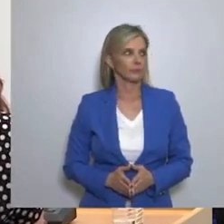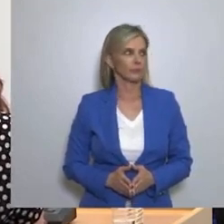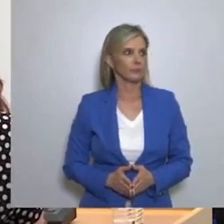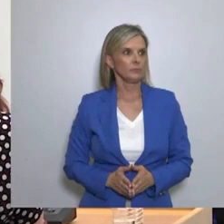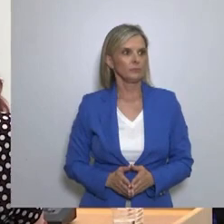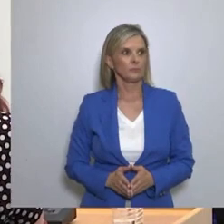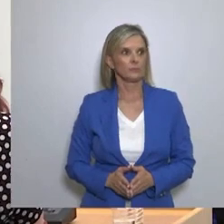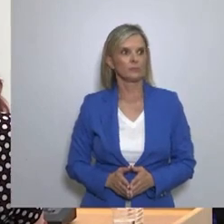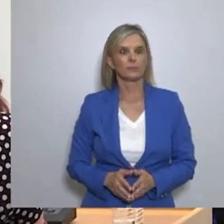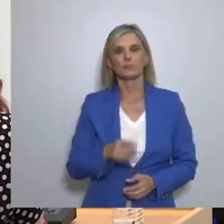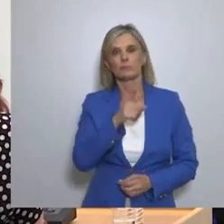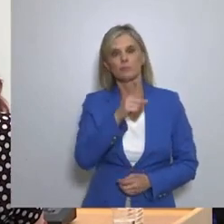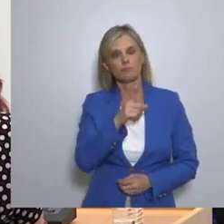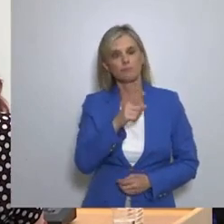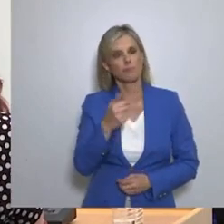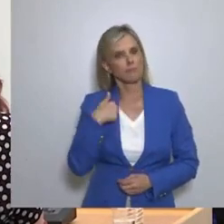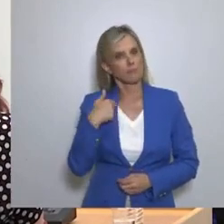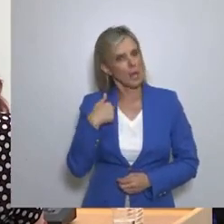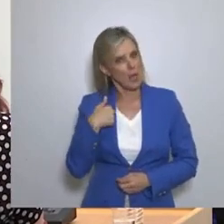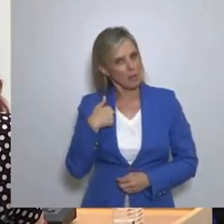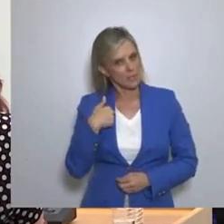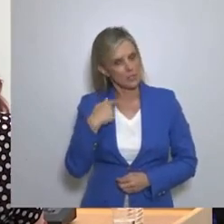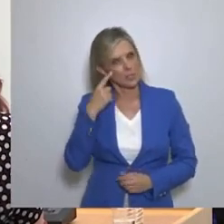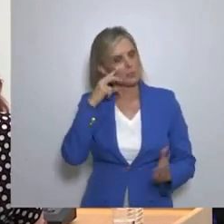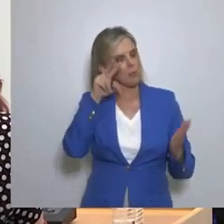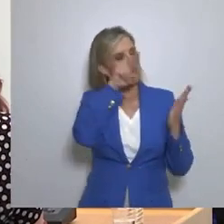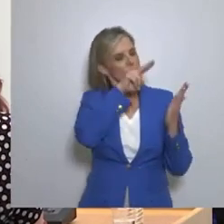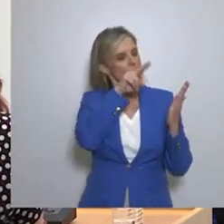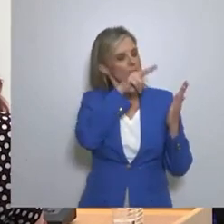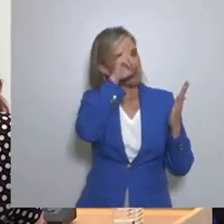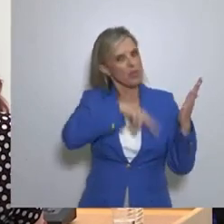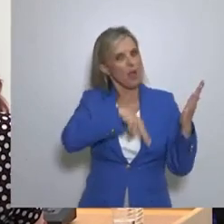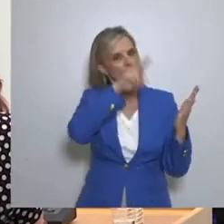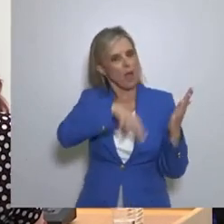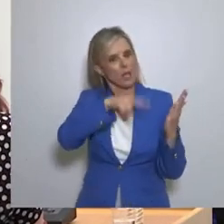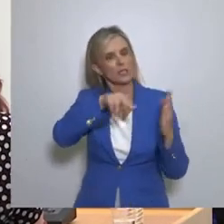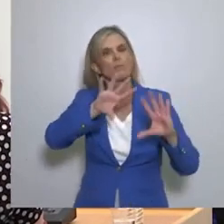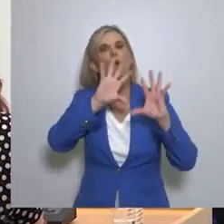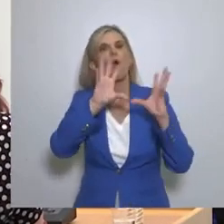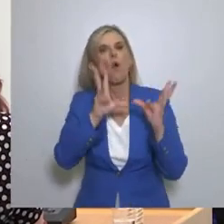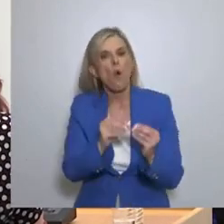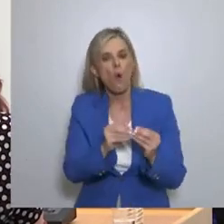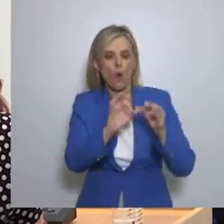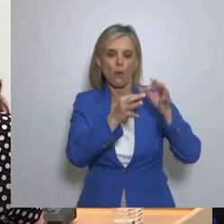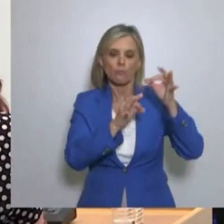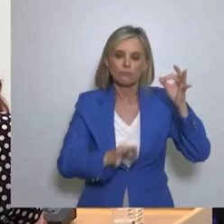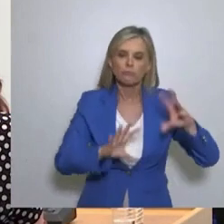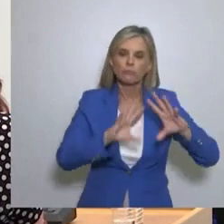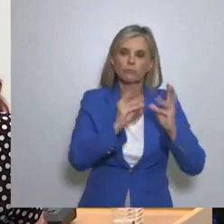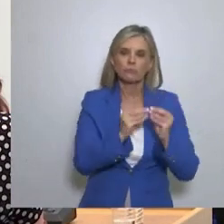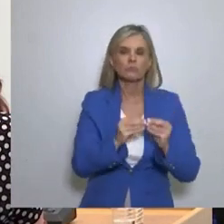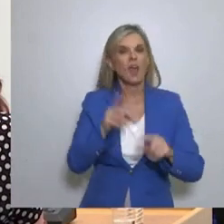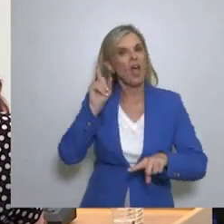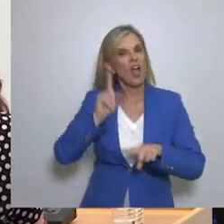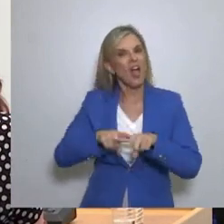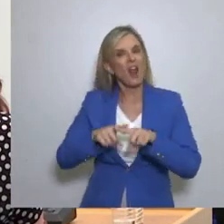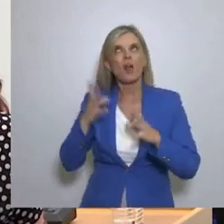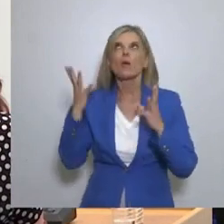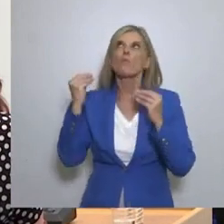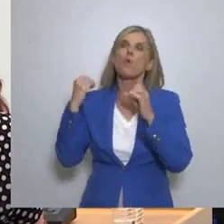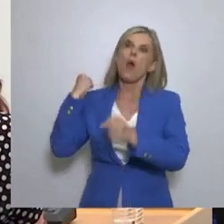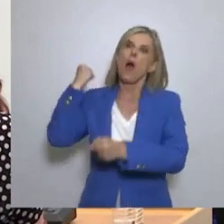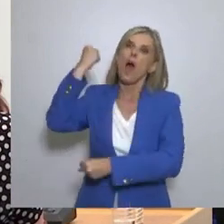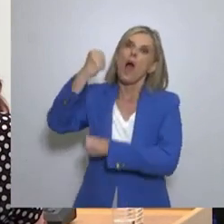Κύριε Σόρα, έχουμε μελετήσει τις προγραμματικές δηλώσεις της Ελλήνων συνελεύσης και θέλουμε να σας ρωτήσουμε με τόσα χρέη διαχρονικά που έχει η Ελλάδα πώς θα